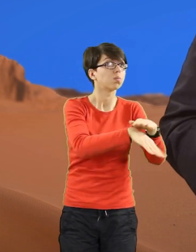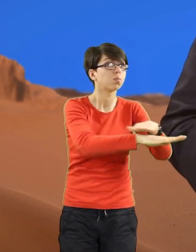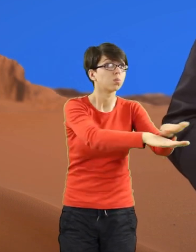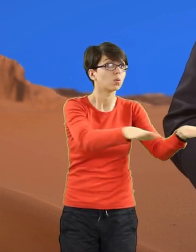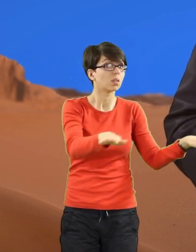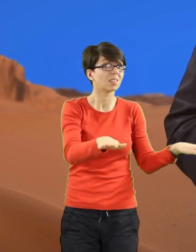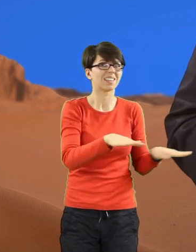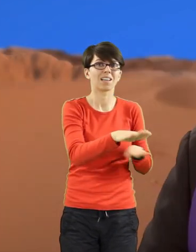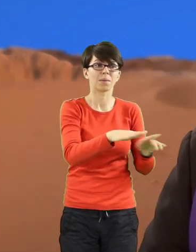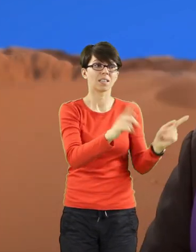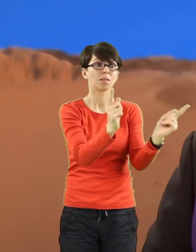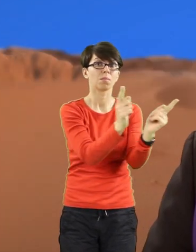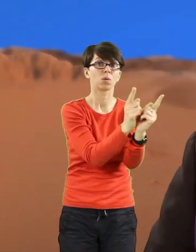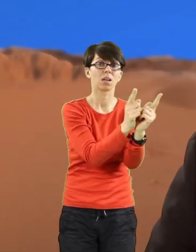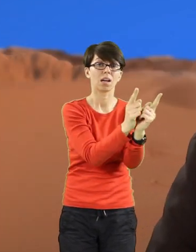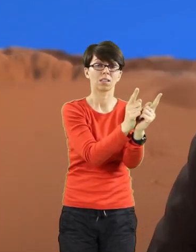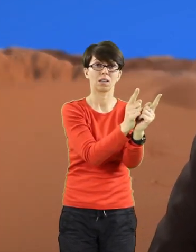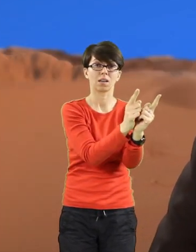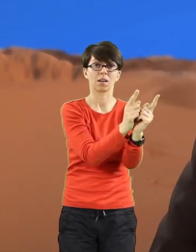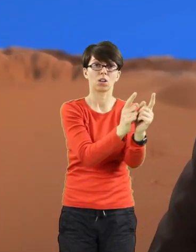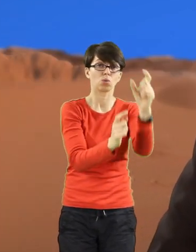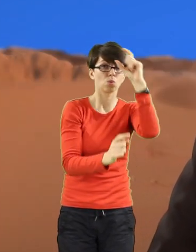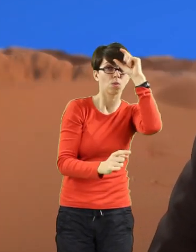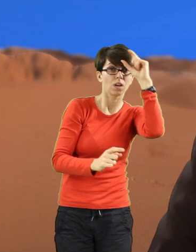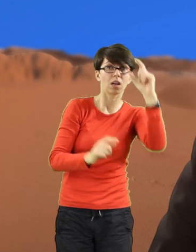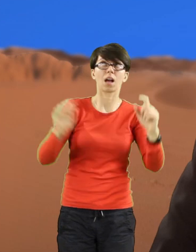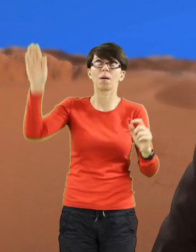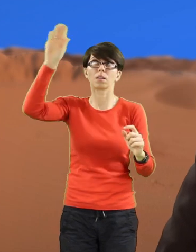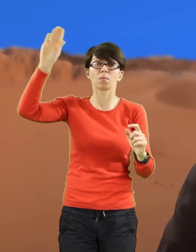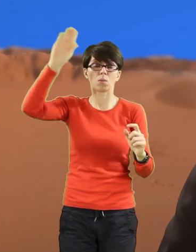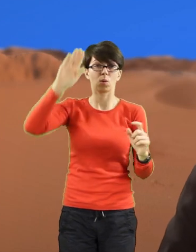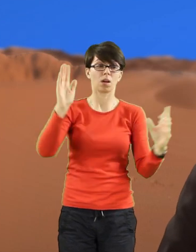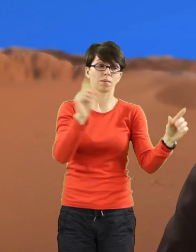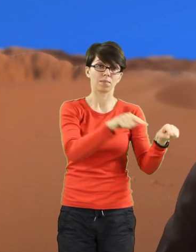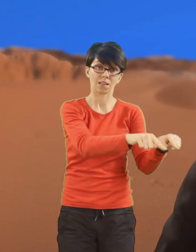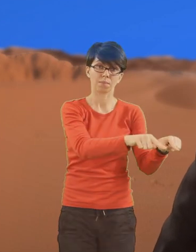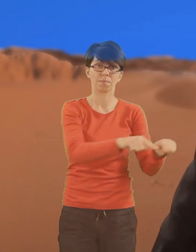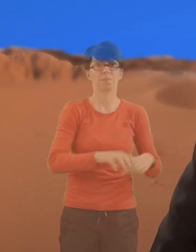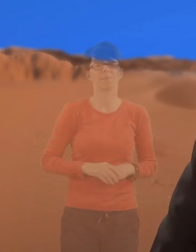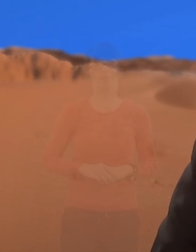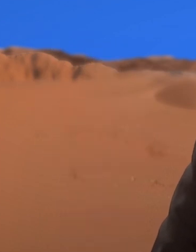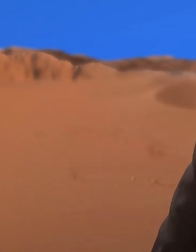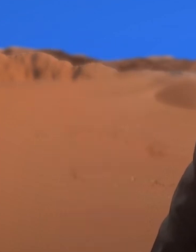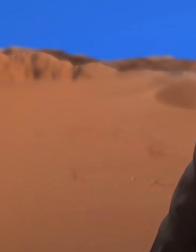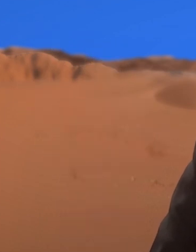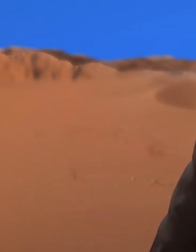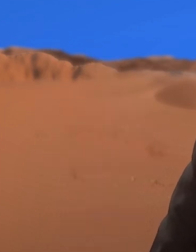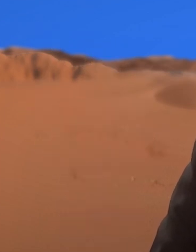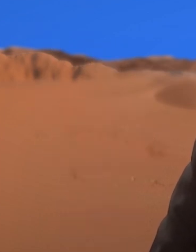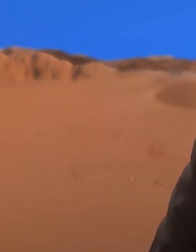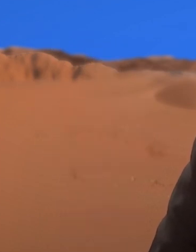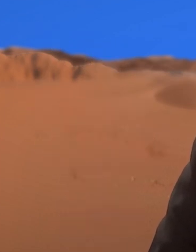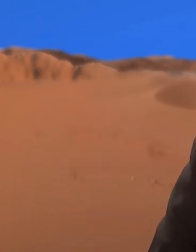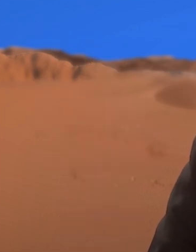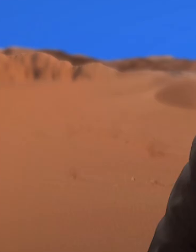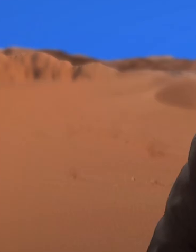Pustynia to miejsce spotkania, to miejsce spotkania z Bogiem.